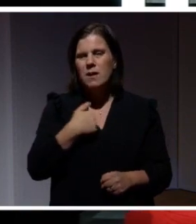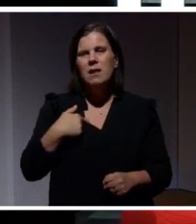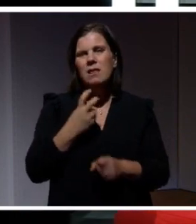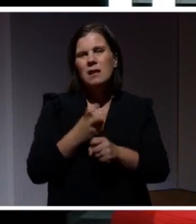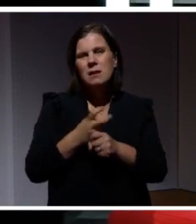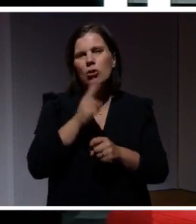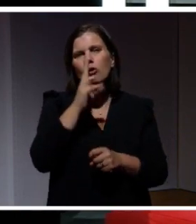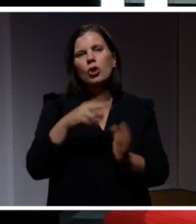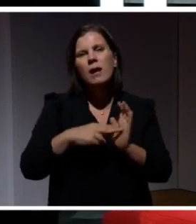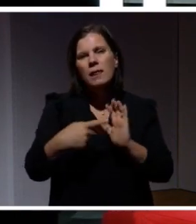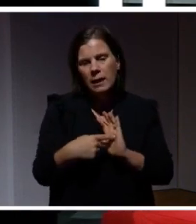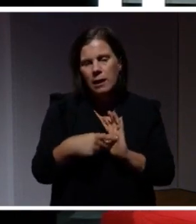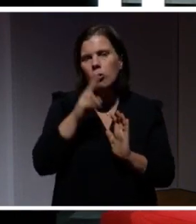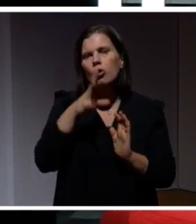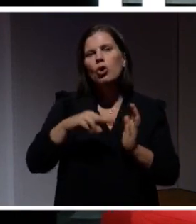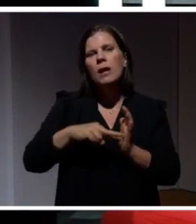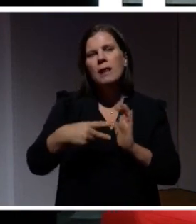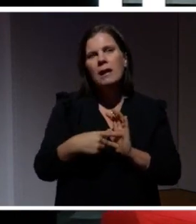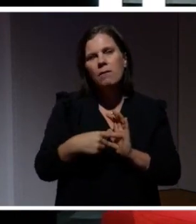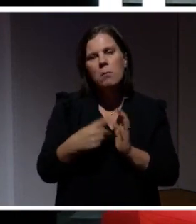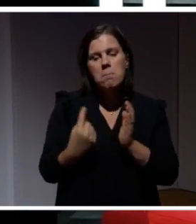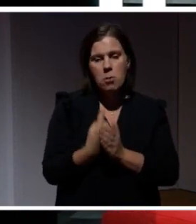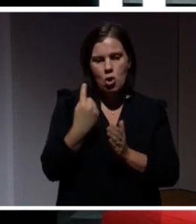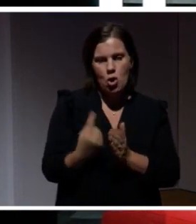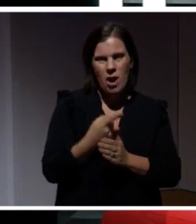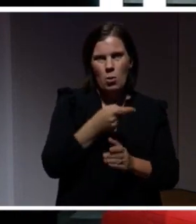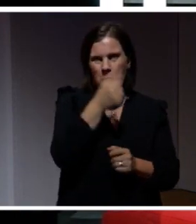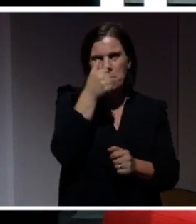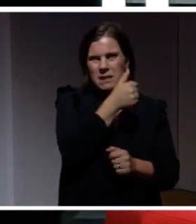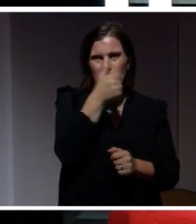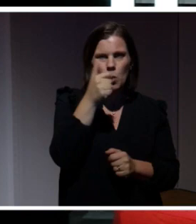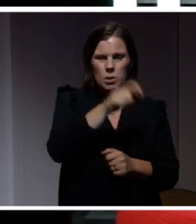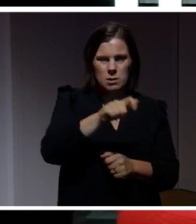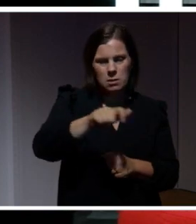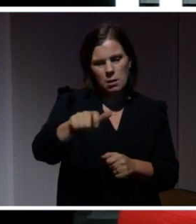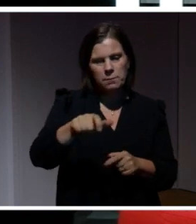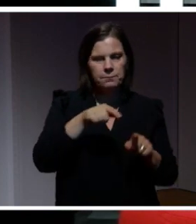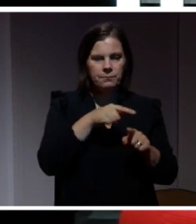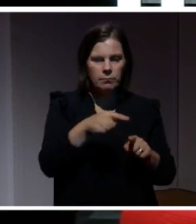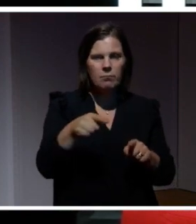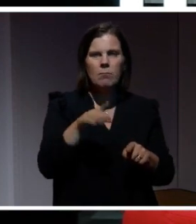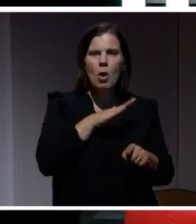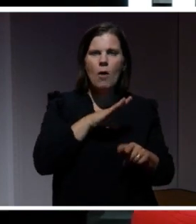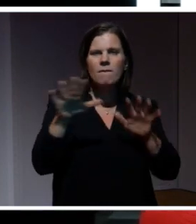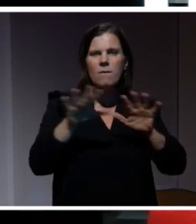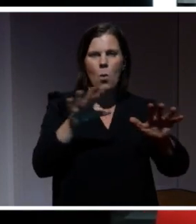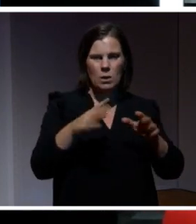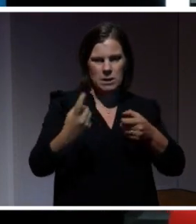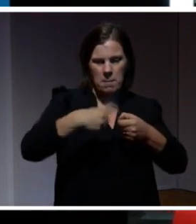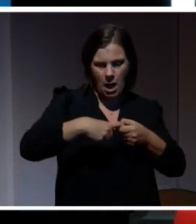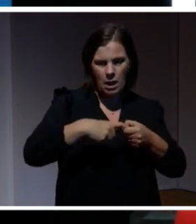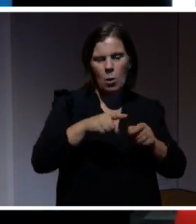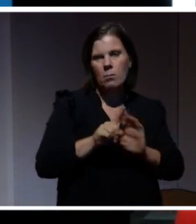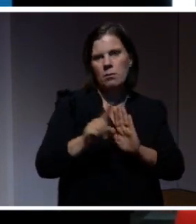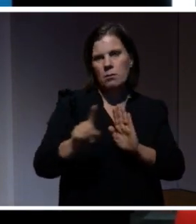teknik. En teknik för att möjliggöra för personer i missbruk som var under en vård i sammanhang. Där man